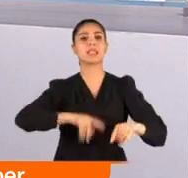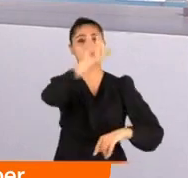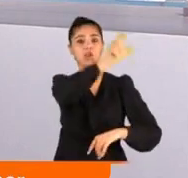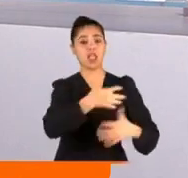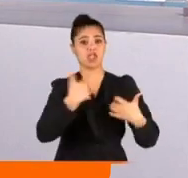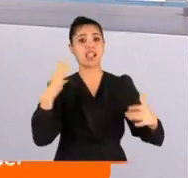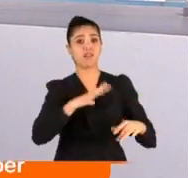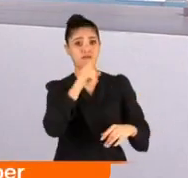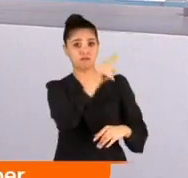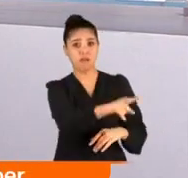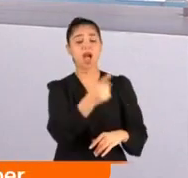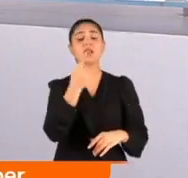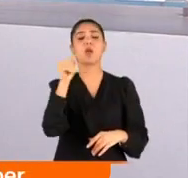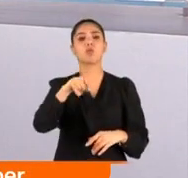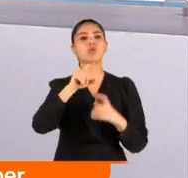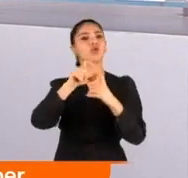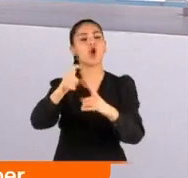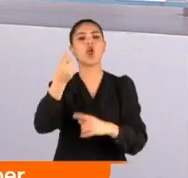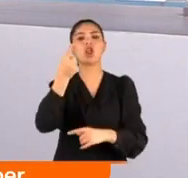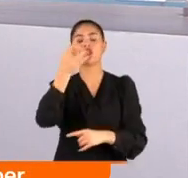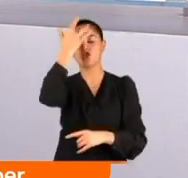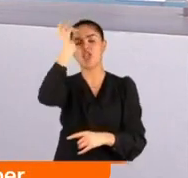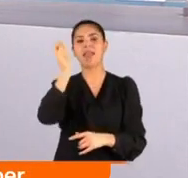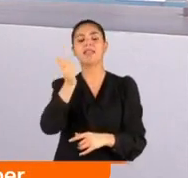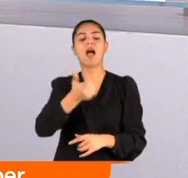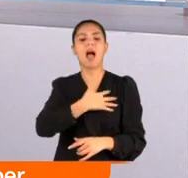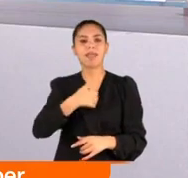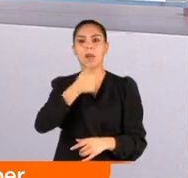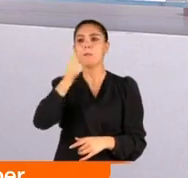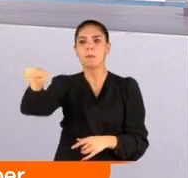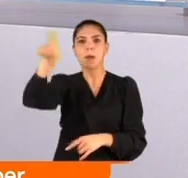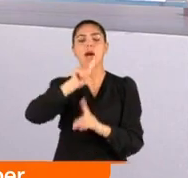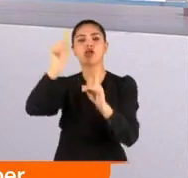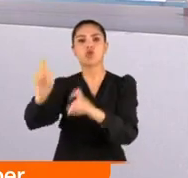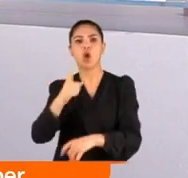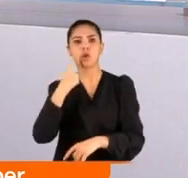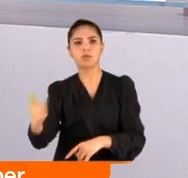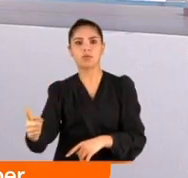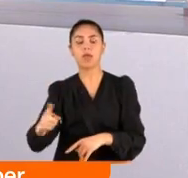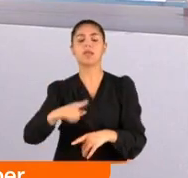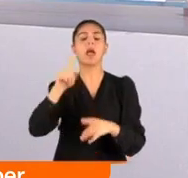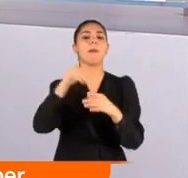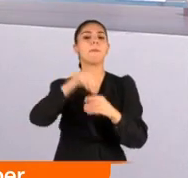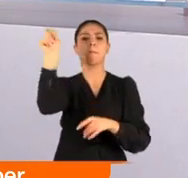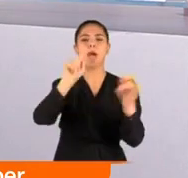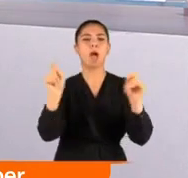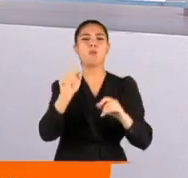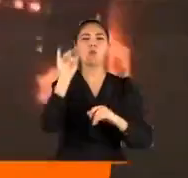'na cesaretin varsa bu soruyu şehit babalarına, analarına sor dedi. Bürokratlara tehdit de Bahçeli'nin gündemindeydi.